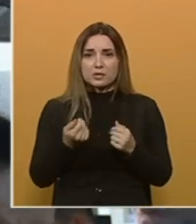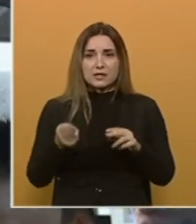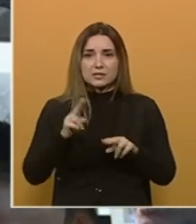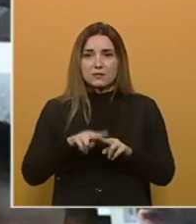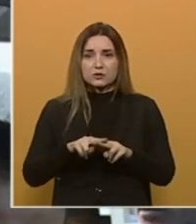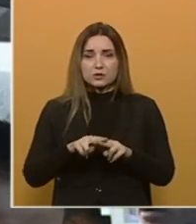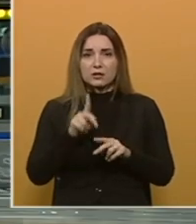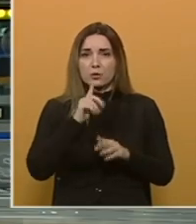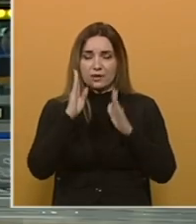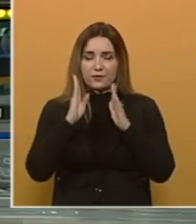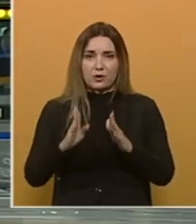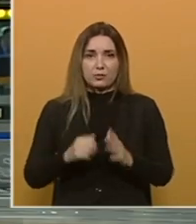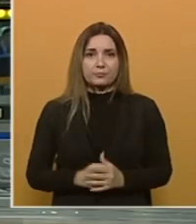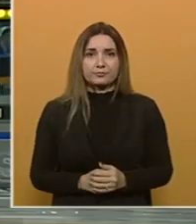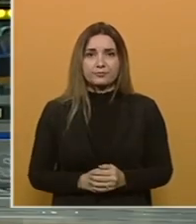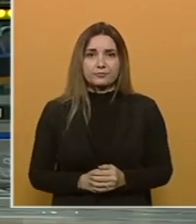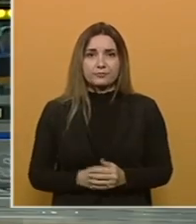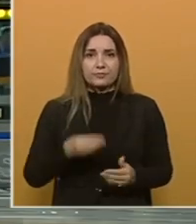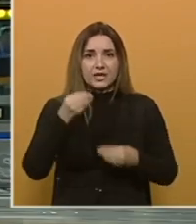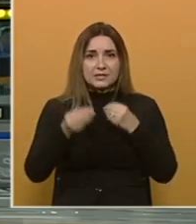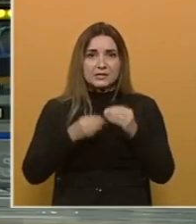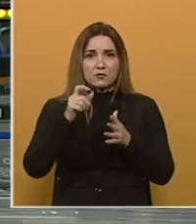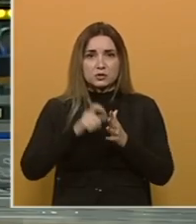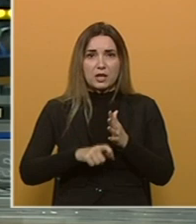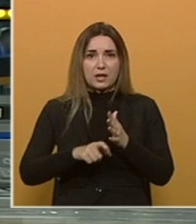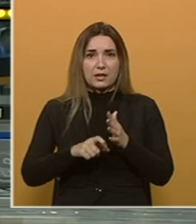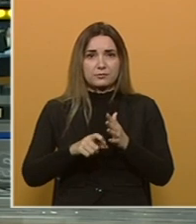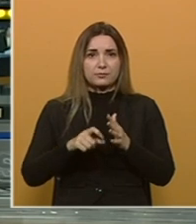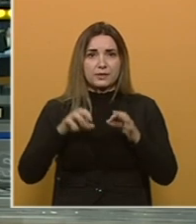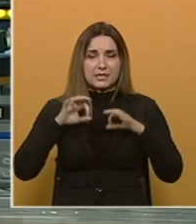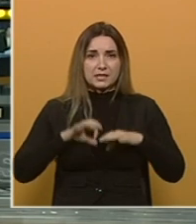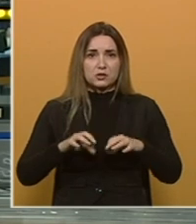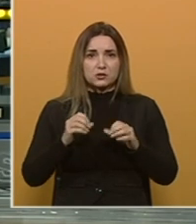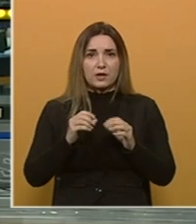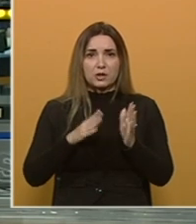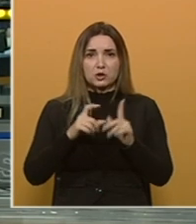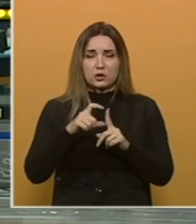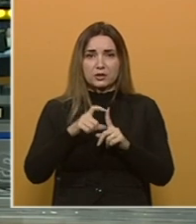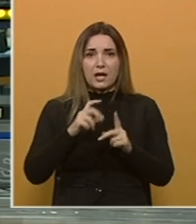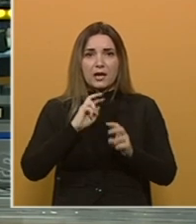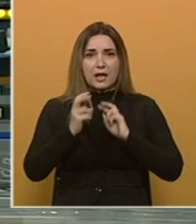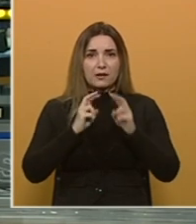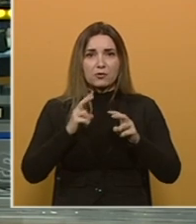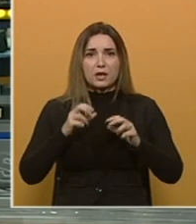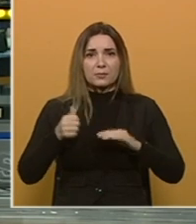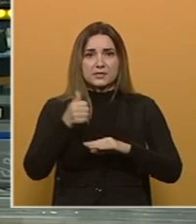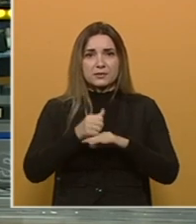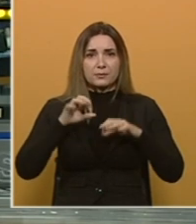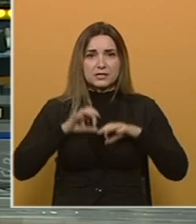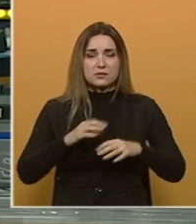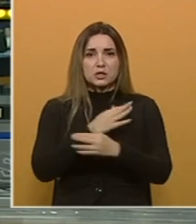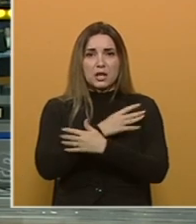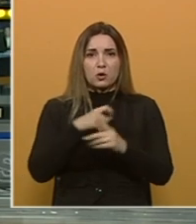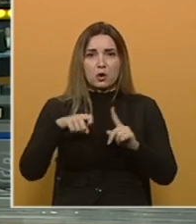im hovjeruju. Na izjavu člana predsjedništva Bosne i Hercegovine Milorada Dodika reagirao je predsjedatelj predsjedništva